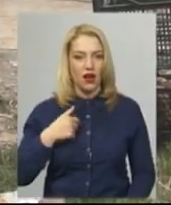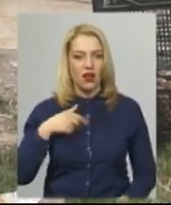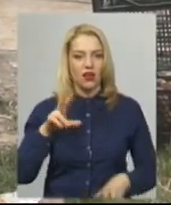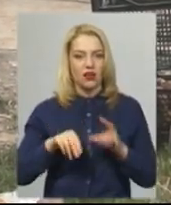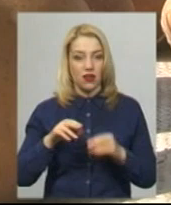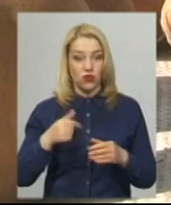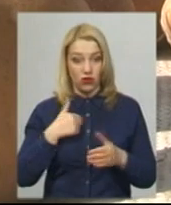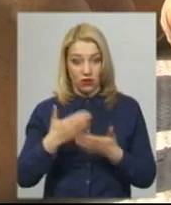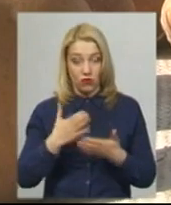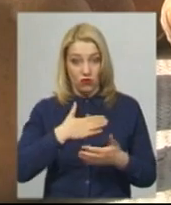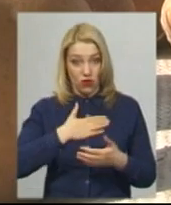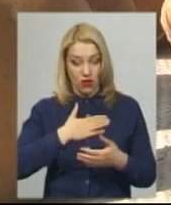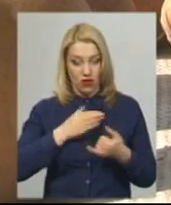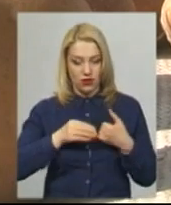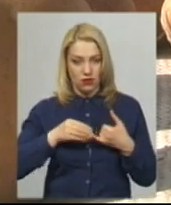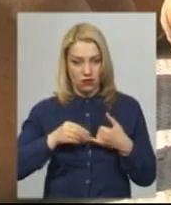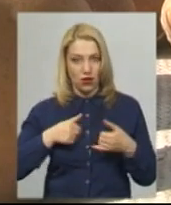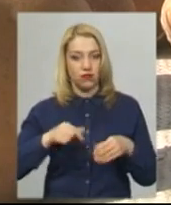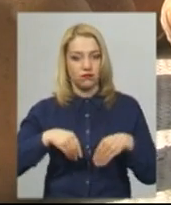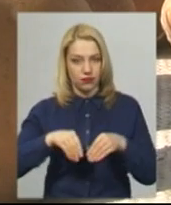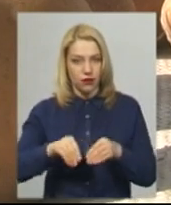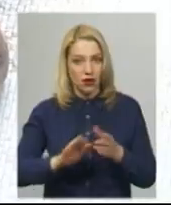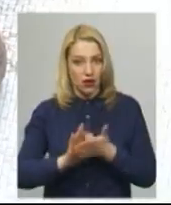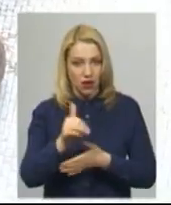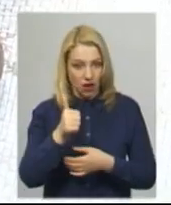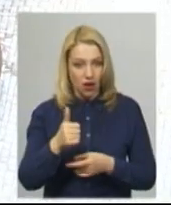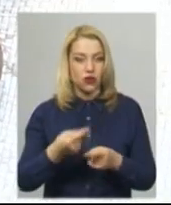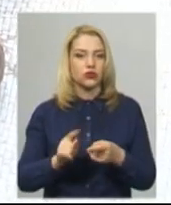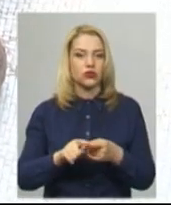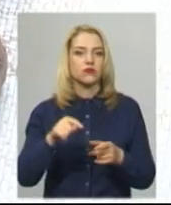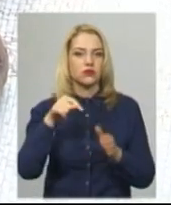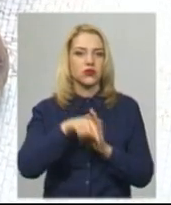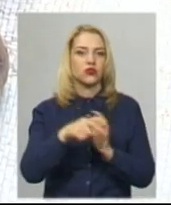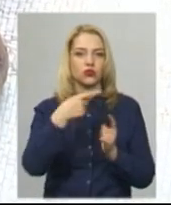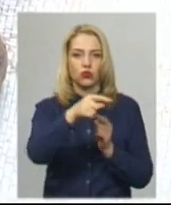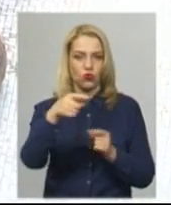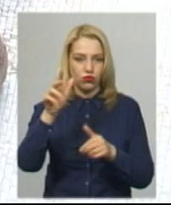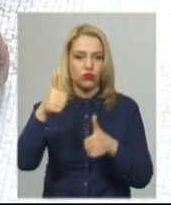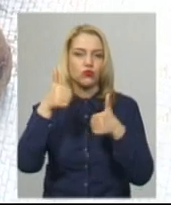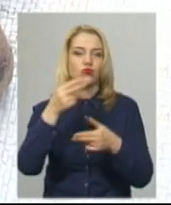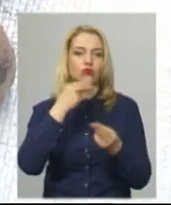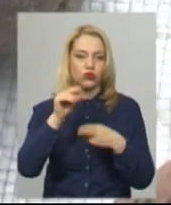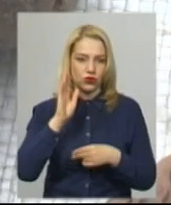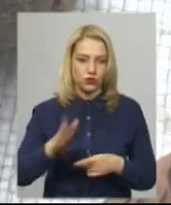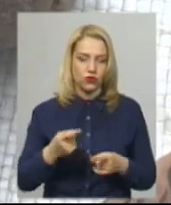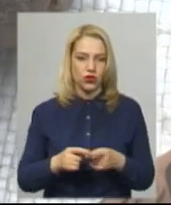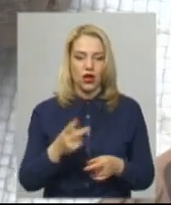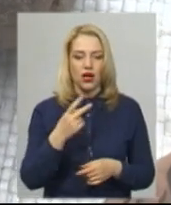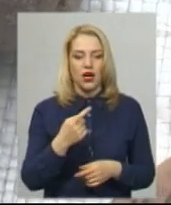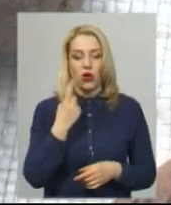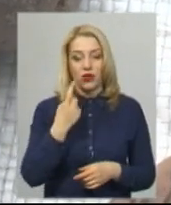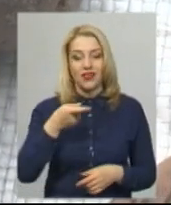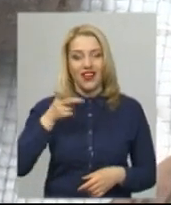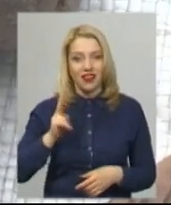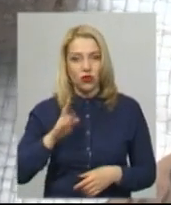буде родити дуже гарно. Майже весь минулорічний урожай Валентина продала на ярмарках. Каже, картоплю було два повних буси, за кілограм жінка правила